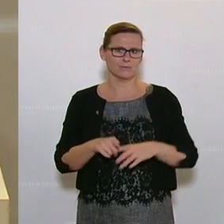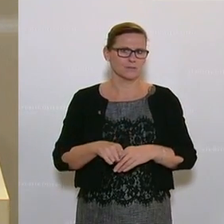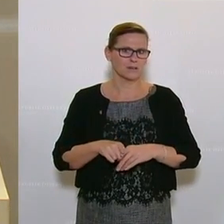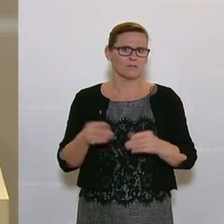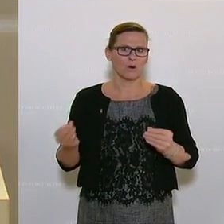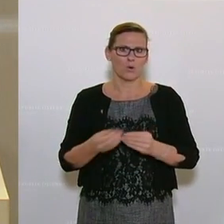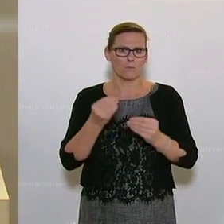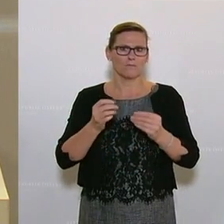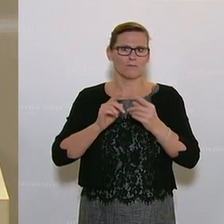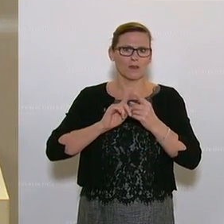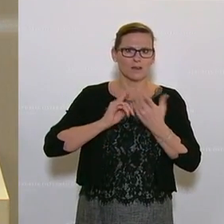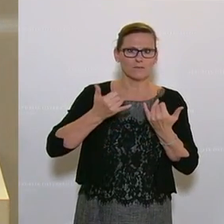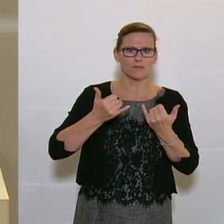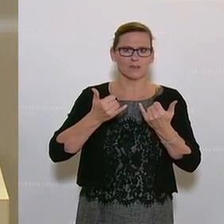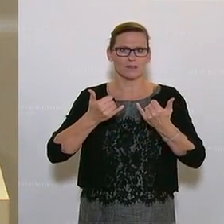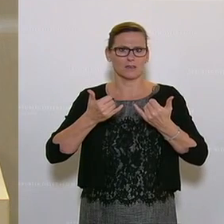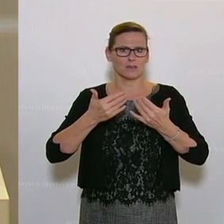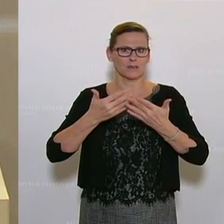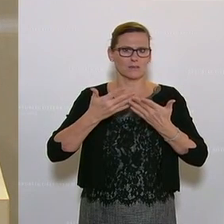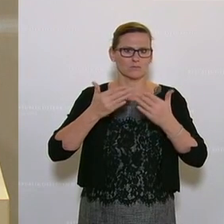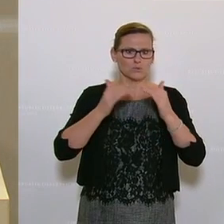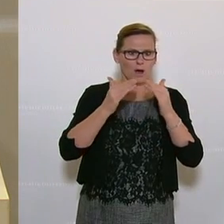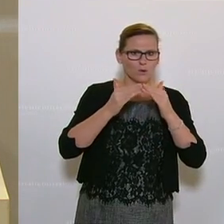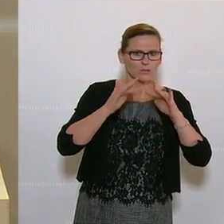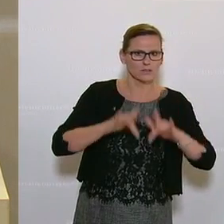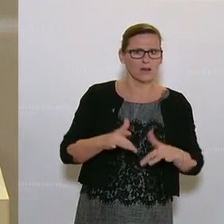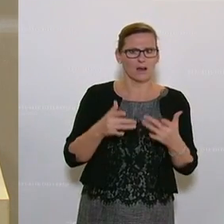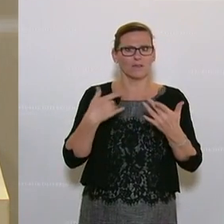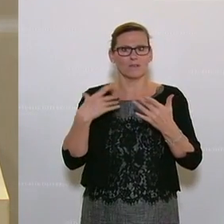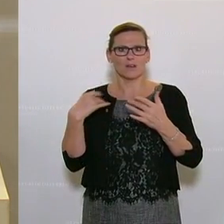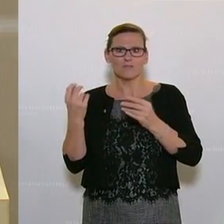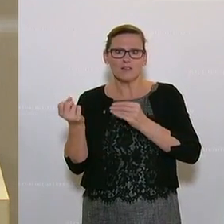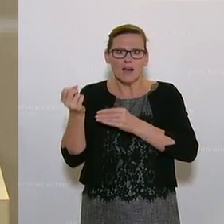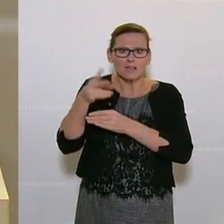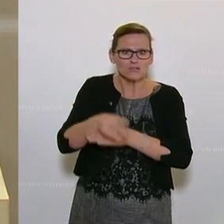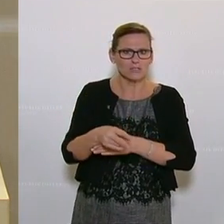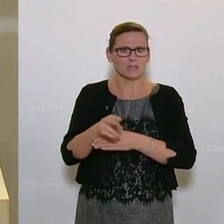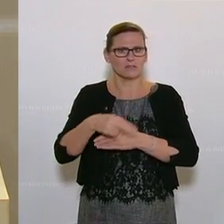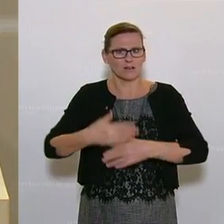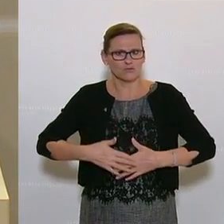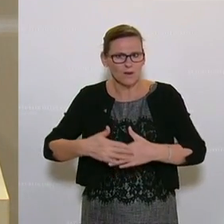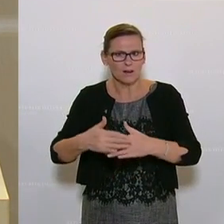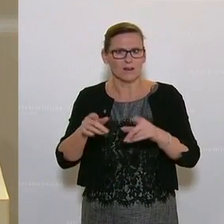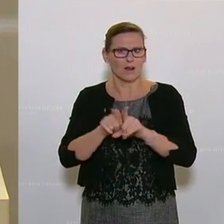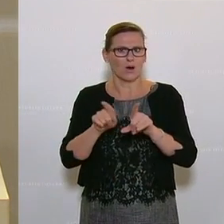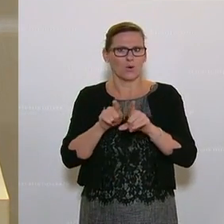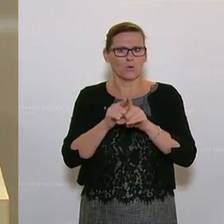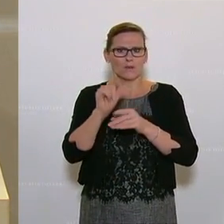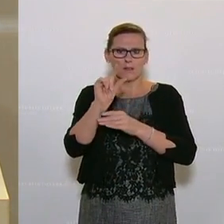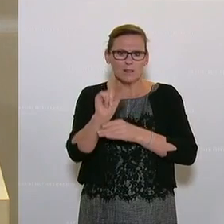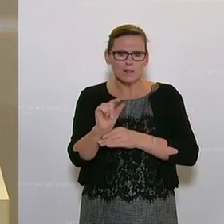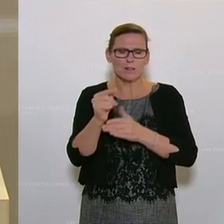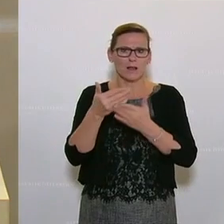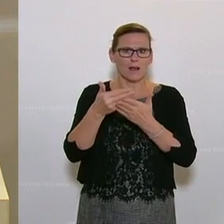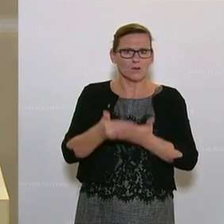wegen Wiedereinstieg, wegen vieler bekannter Gründe, die wir hier schon in anderen Zusammenhängen oft diskutiert haben. Geringe Einkommen